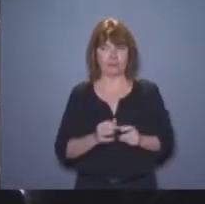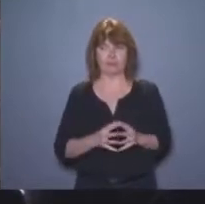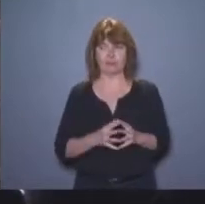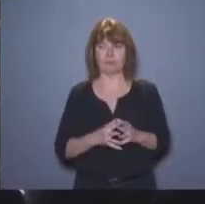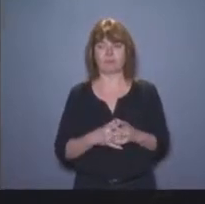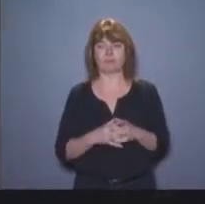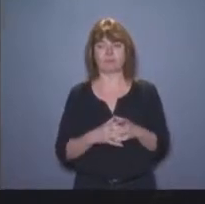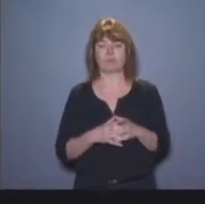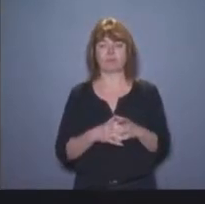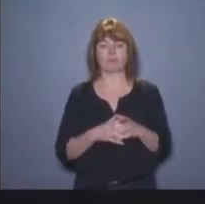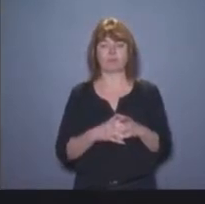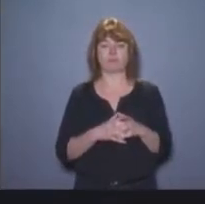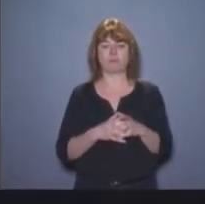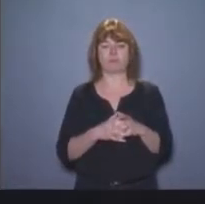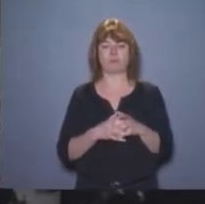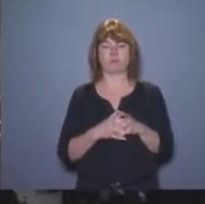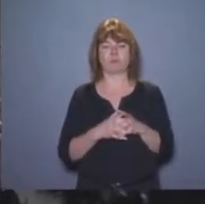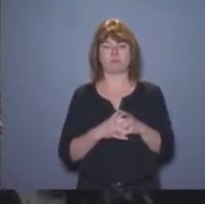toujours le mal !